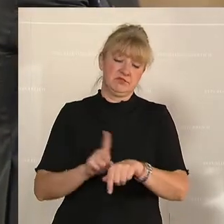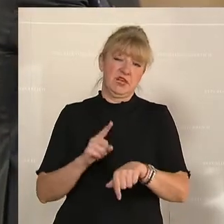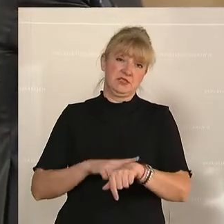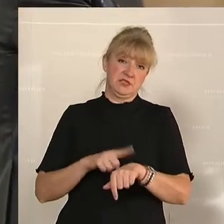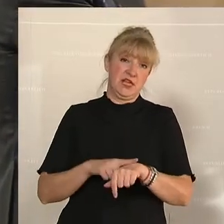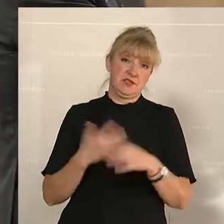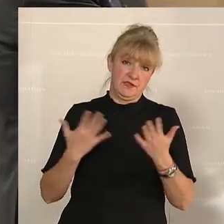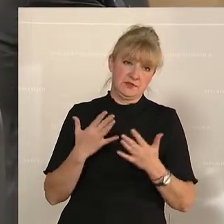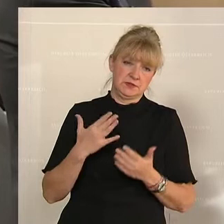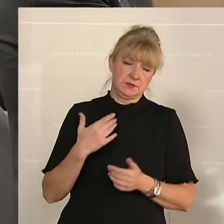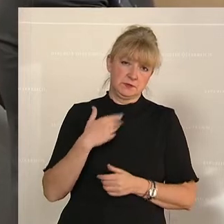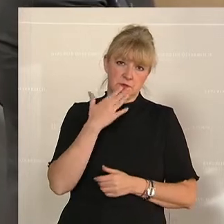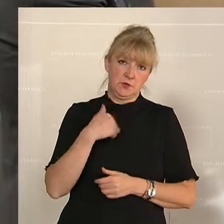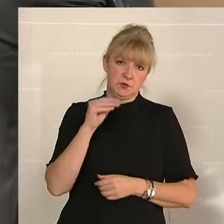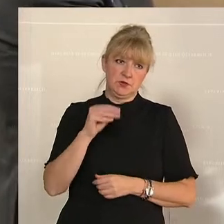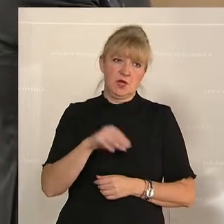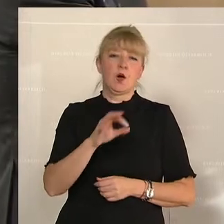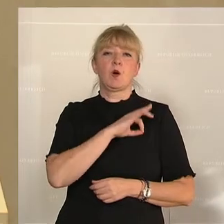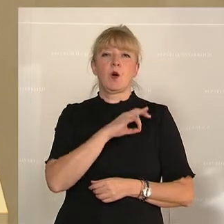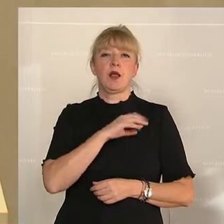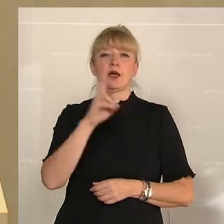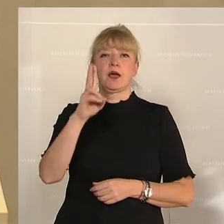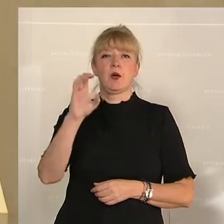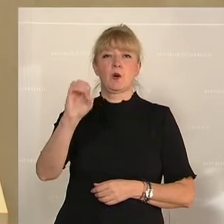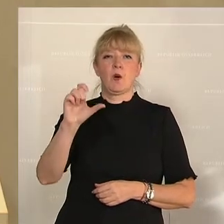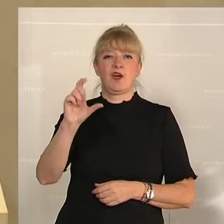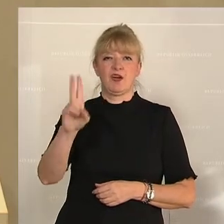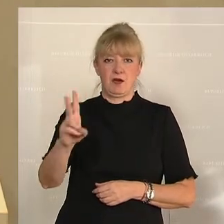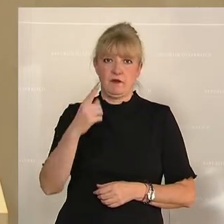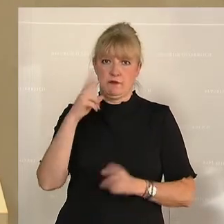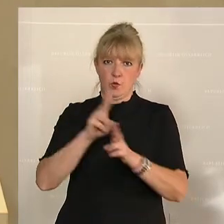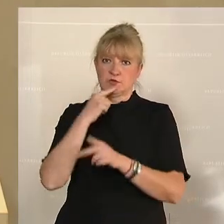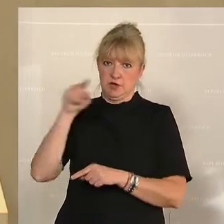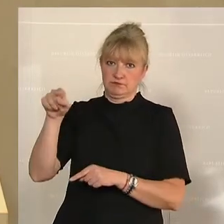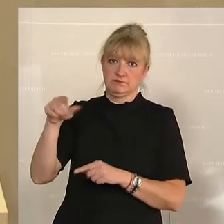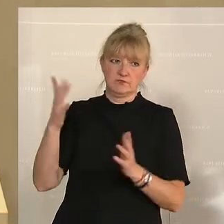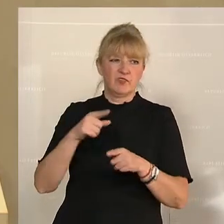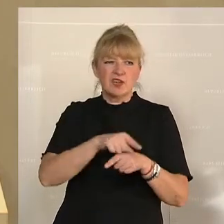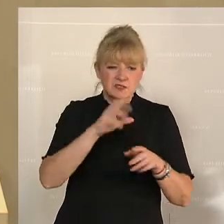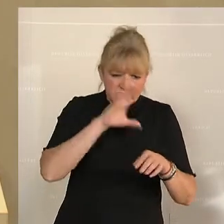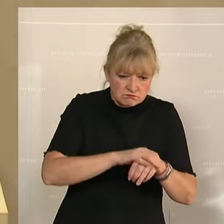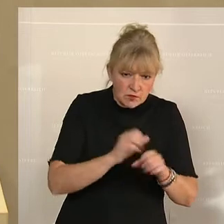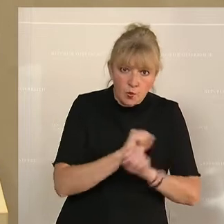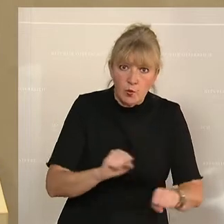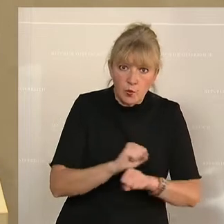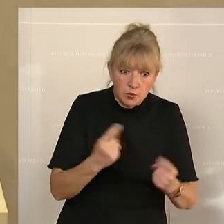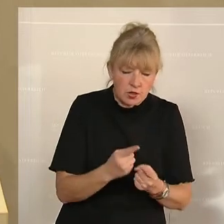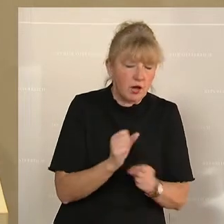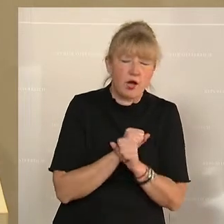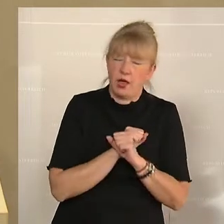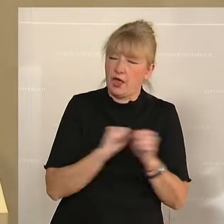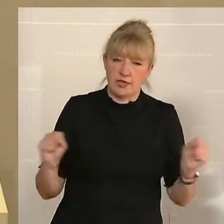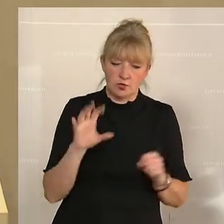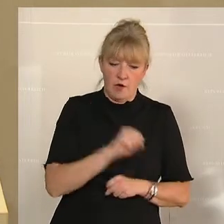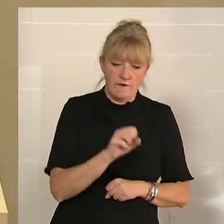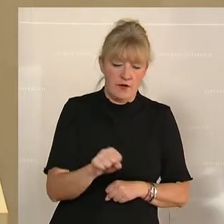Gleichzeitig möchte ich auch den Kollegen Köck kurz noch einmal erwähnen, diese Missstände, die dort aufgezeigt wurden, sind katastrophal und